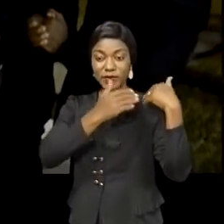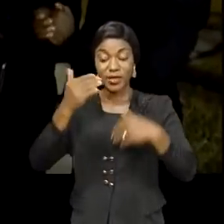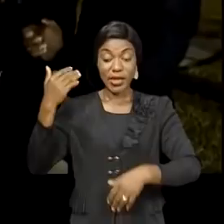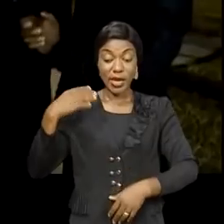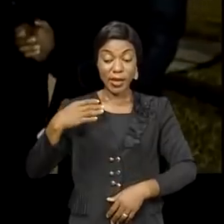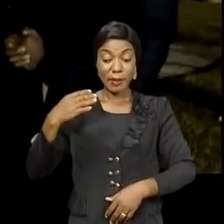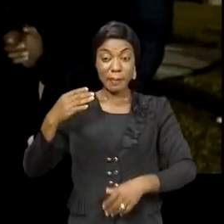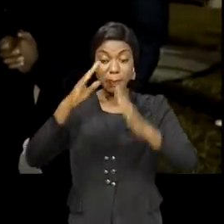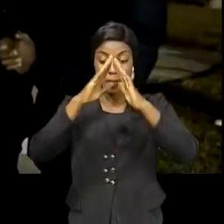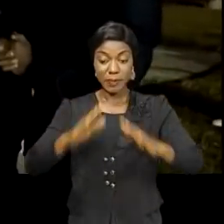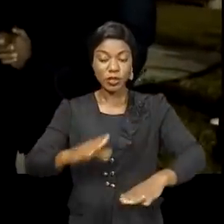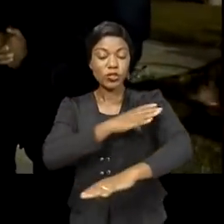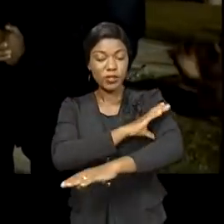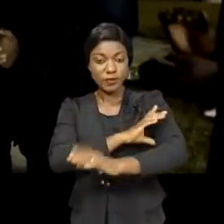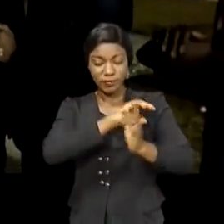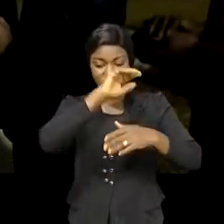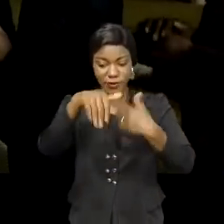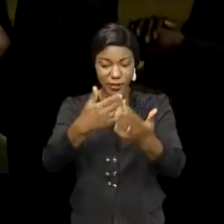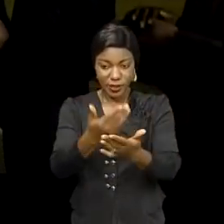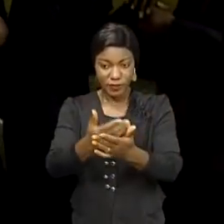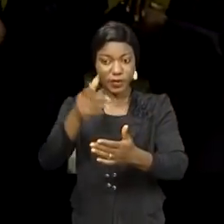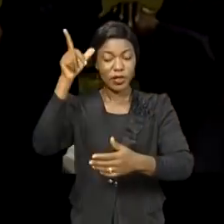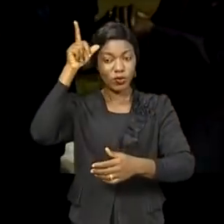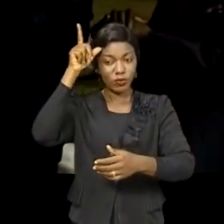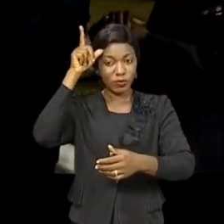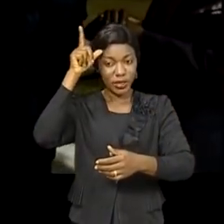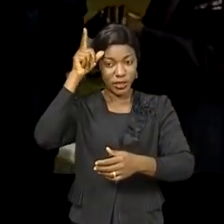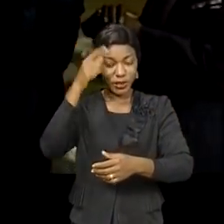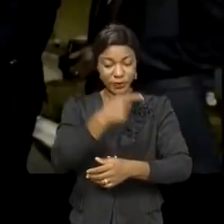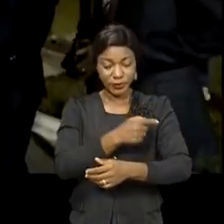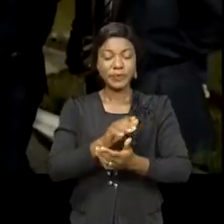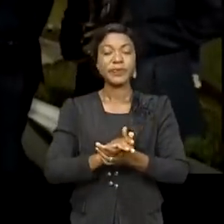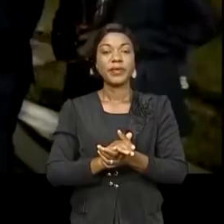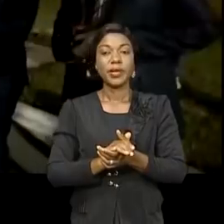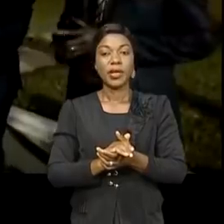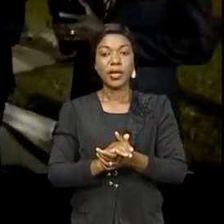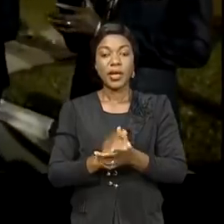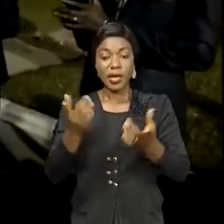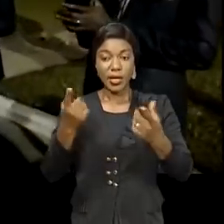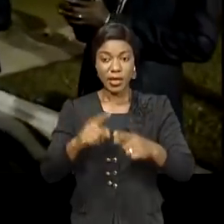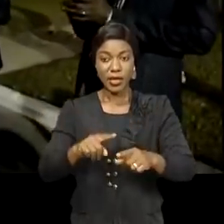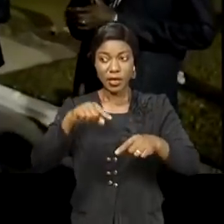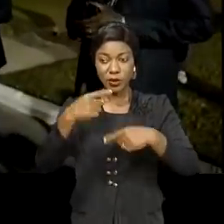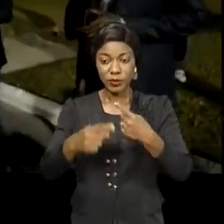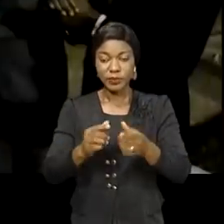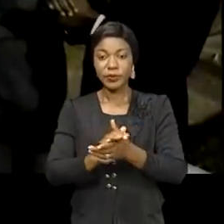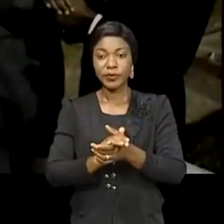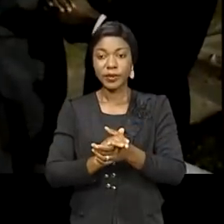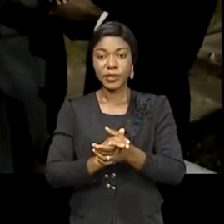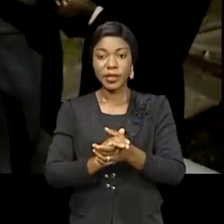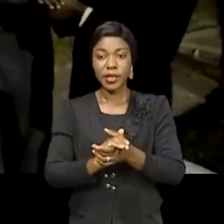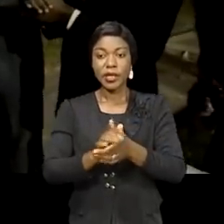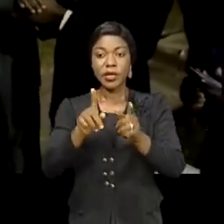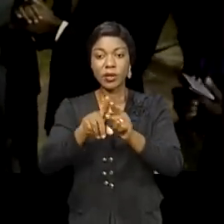'État, le docteur Brino Miteau, est arrivé à Lubumbashi, chef-lieu de la province de Oukatanga. Au bas de la passerelle, maître Patrick Kibadibanga,